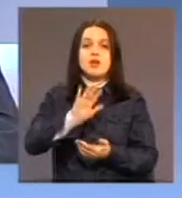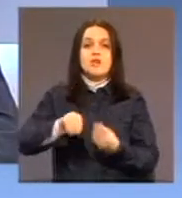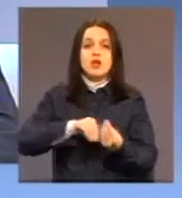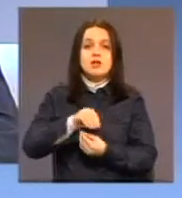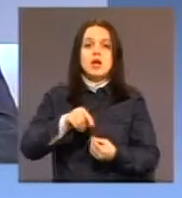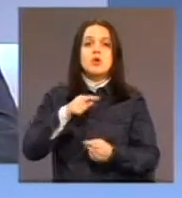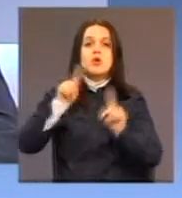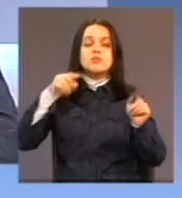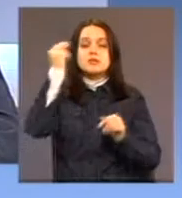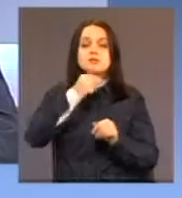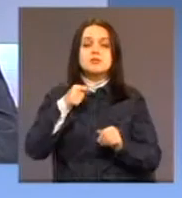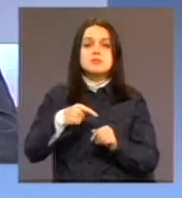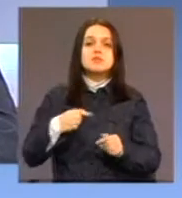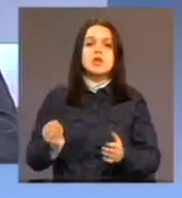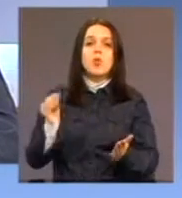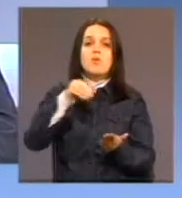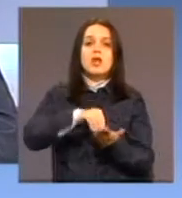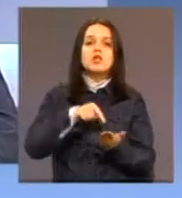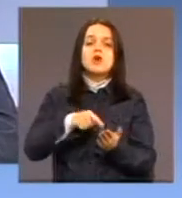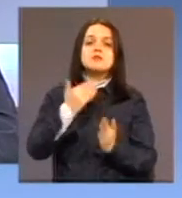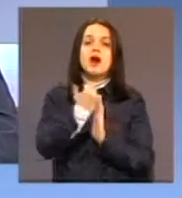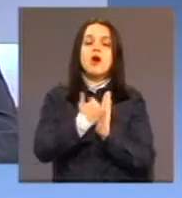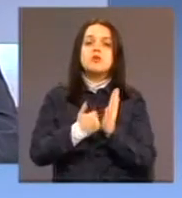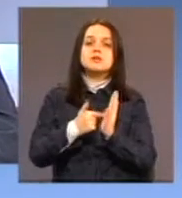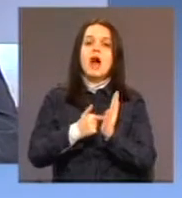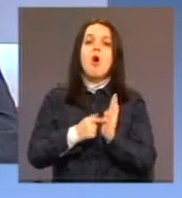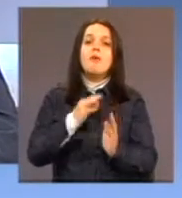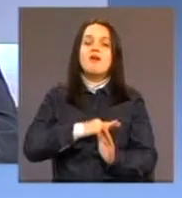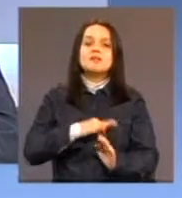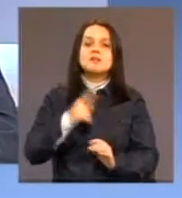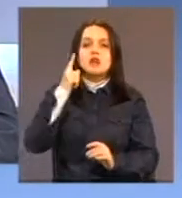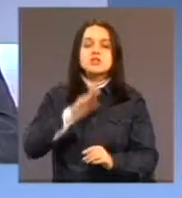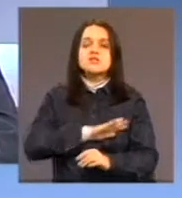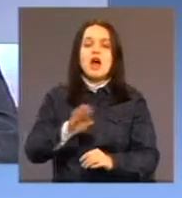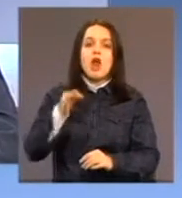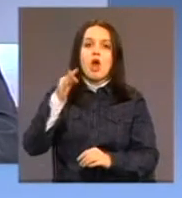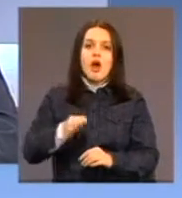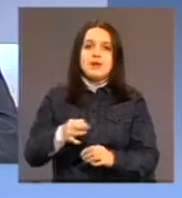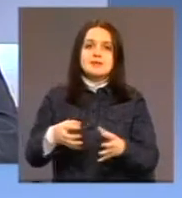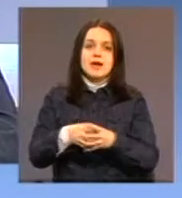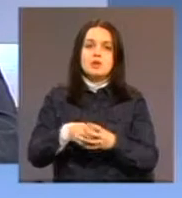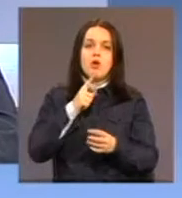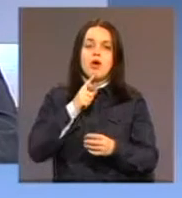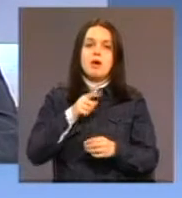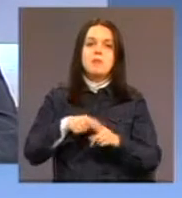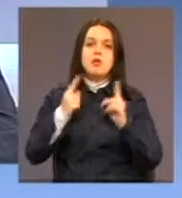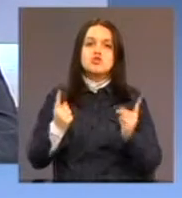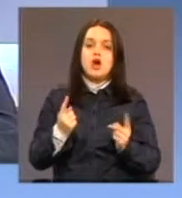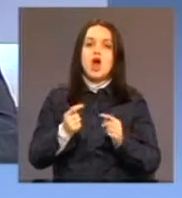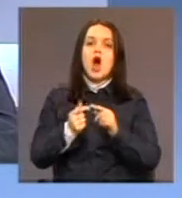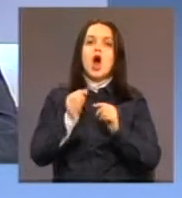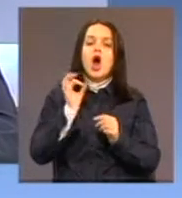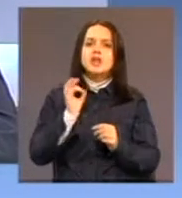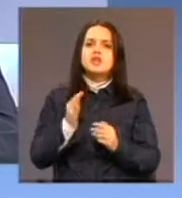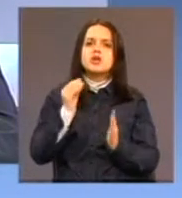zakonsku obavezu. Što znači da svaka lokalna zajednica u kojoj postoje određeni broj djece i